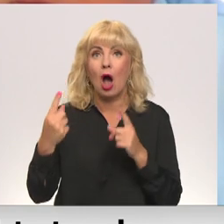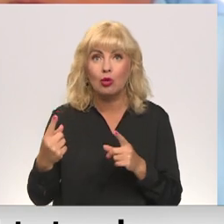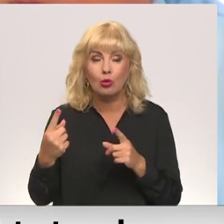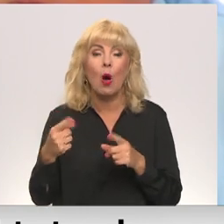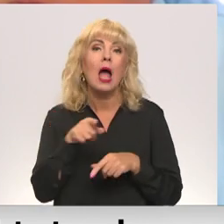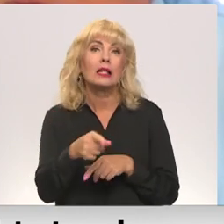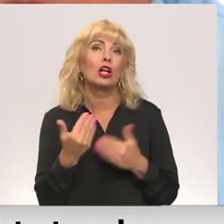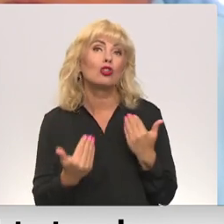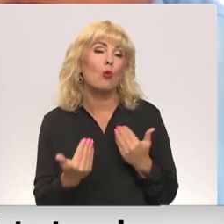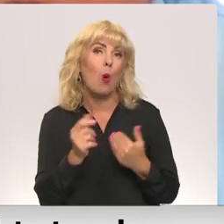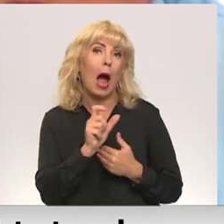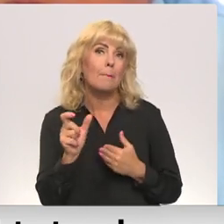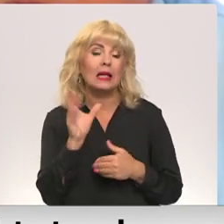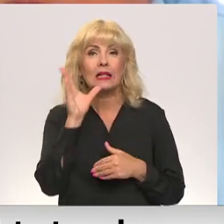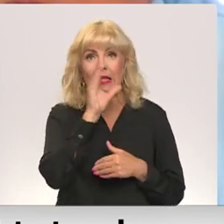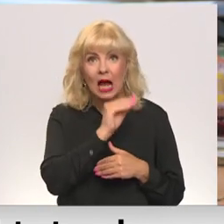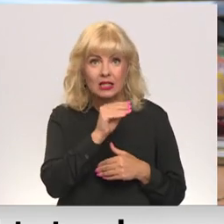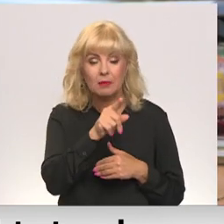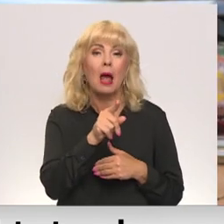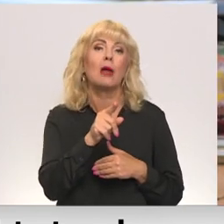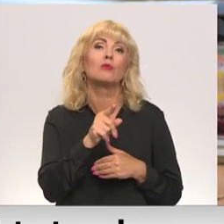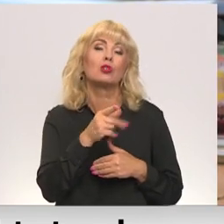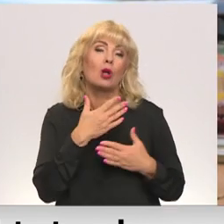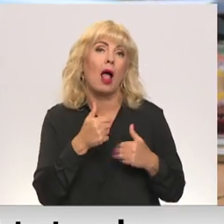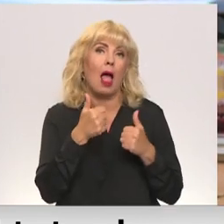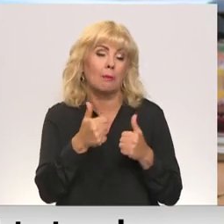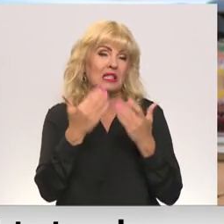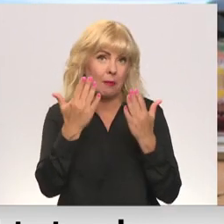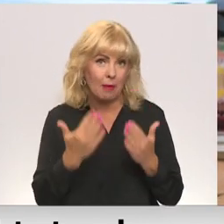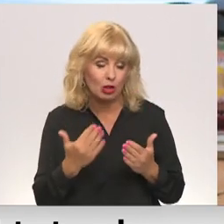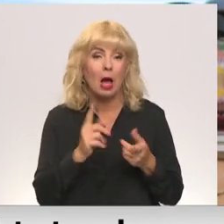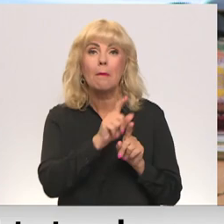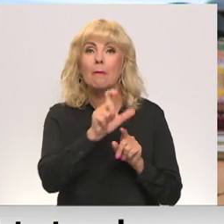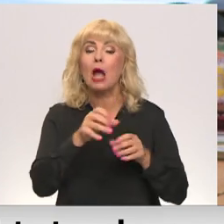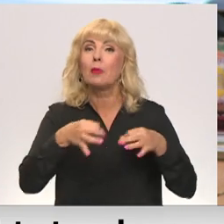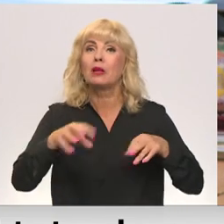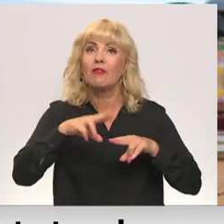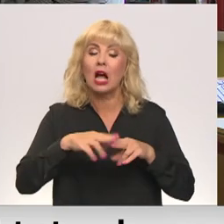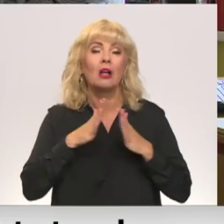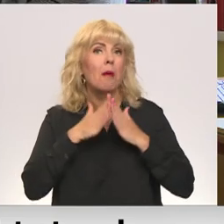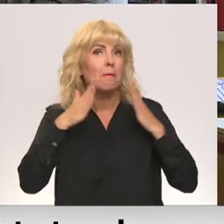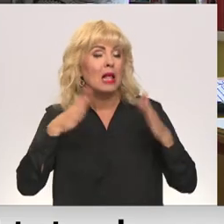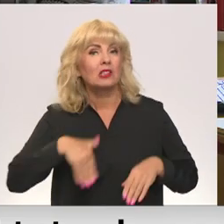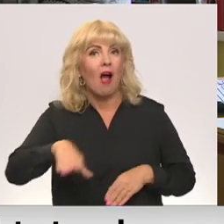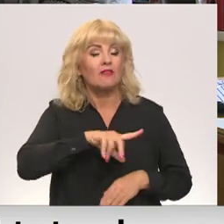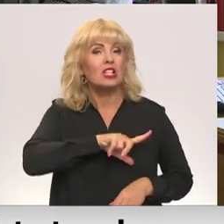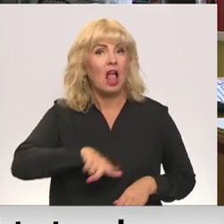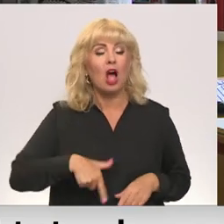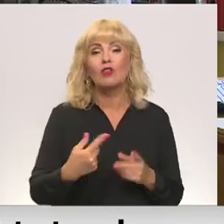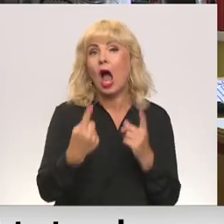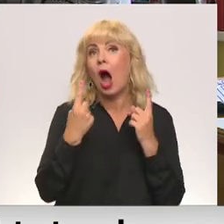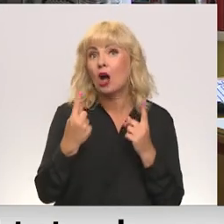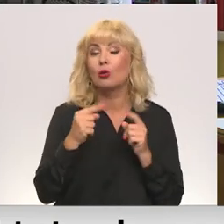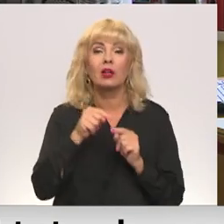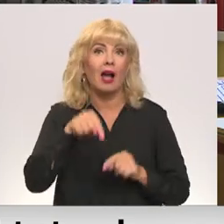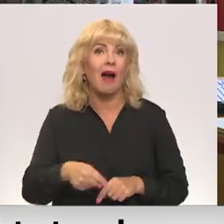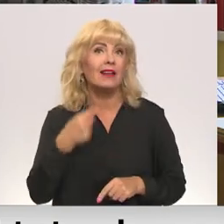Tas šobrīd iespējams, ka ir visātrāk pēc augustnesošais pasākums. Problēma ar pedagogu vakancēm ir milzīgi visā Latvijā, bet visu aktuālākā tā